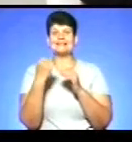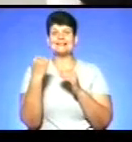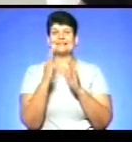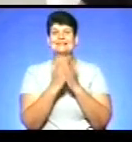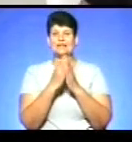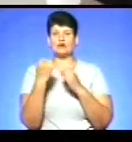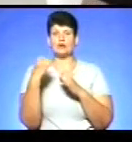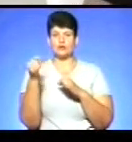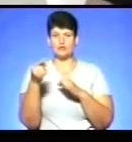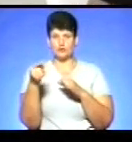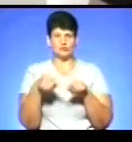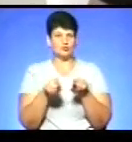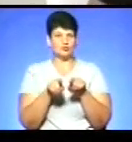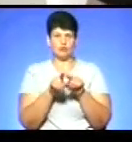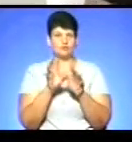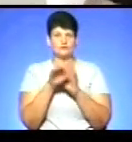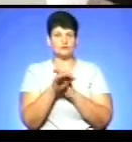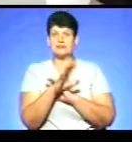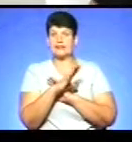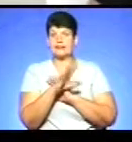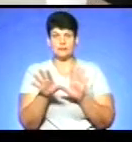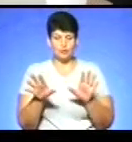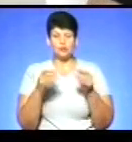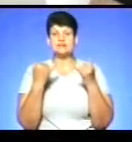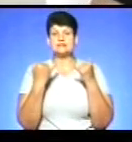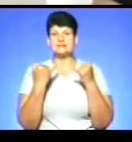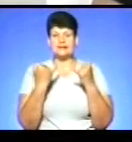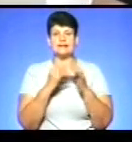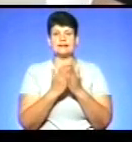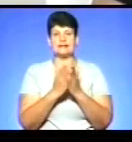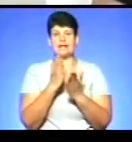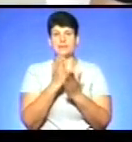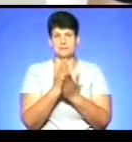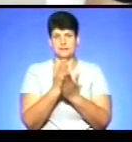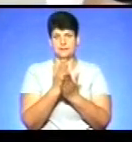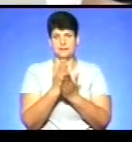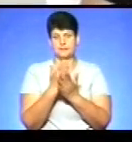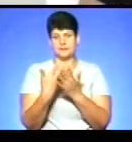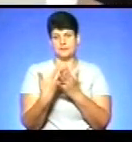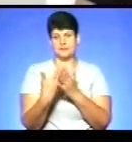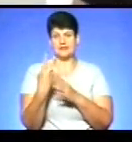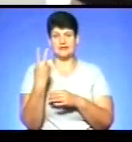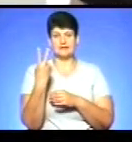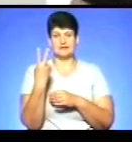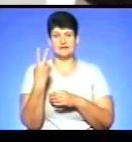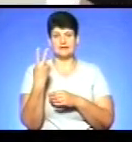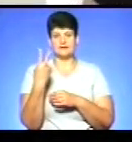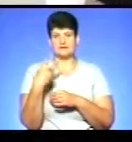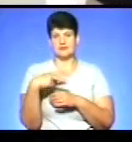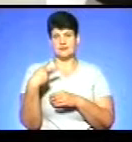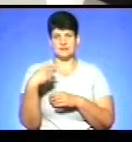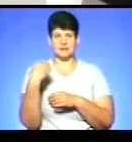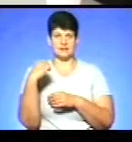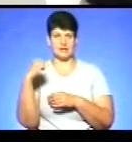жодного схожого рекорду не вносилось. Зараз книга налічує близько двох десятків рекордів, і вони